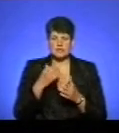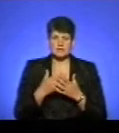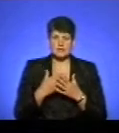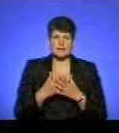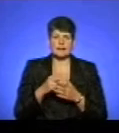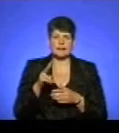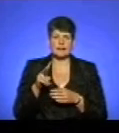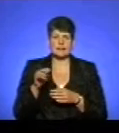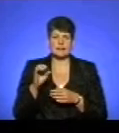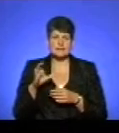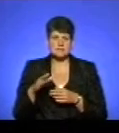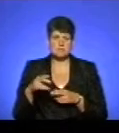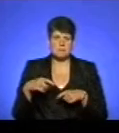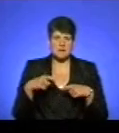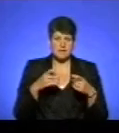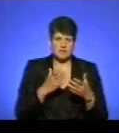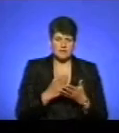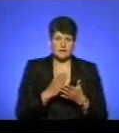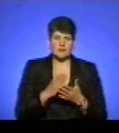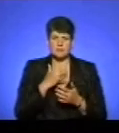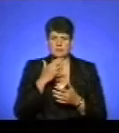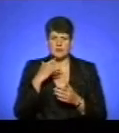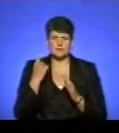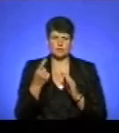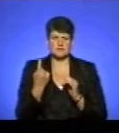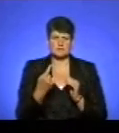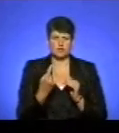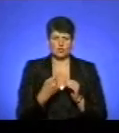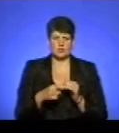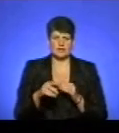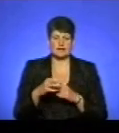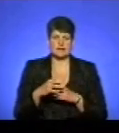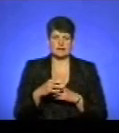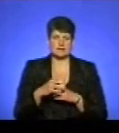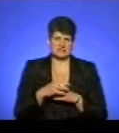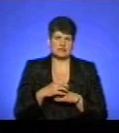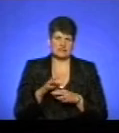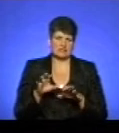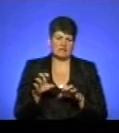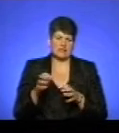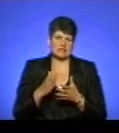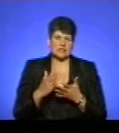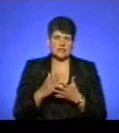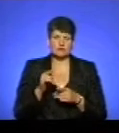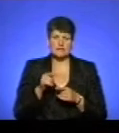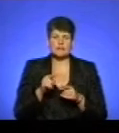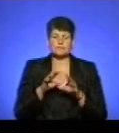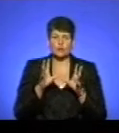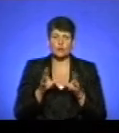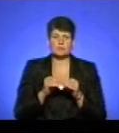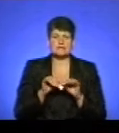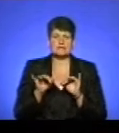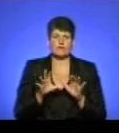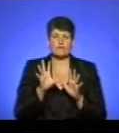що і лис, який пробігає, ну і багато безпритульних тварин є. Тому ми, я кажу, в тих комплексних заходів ще